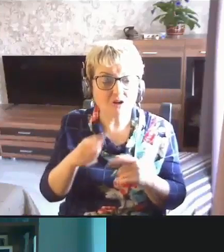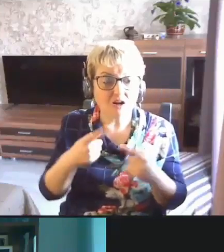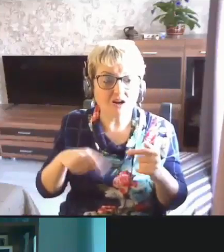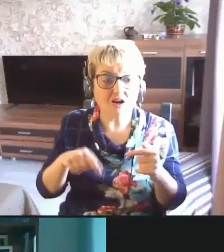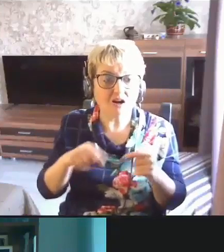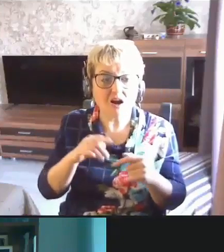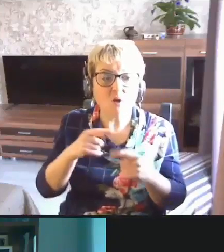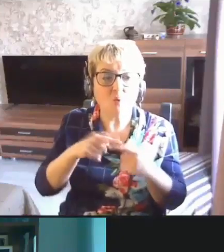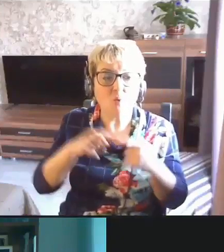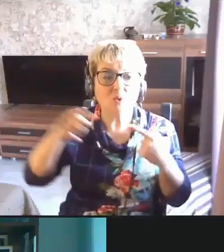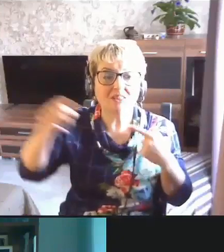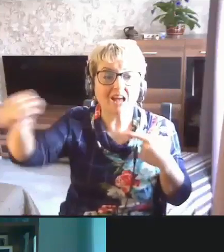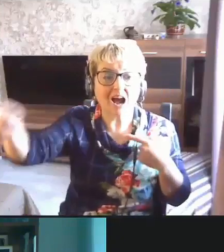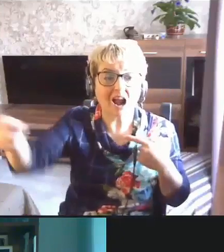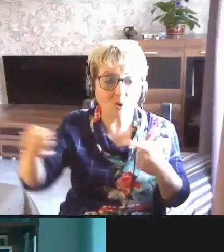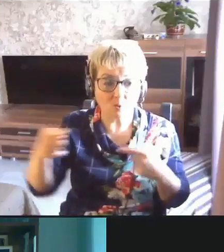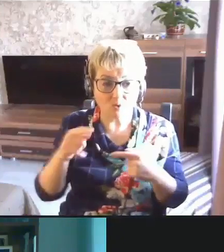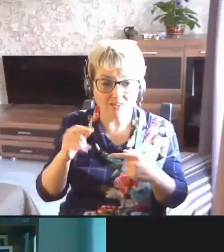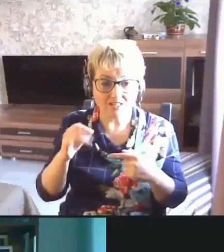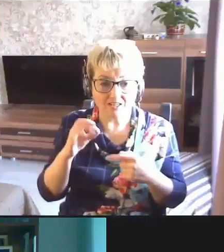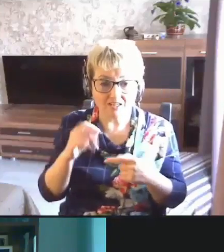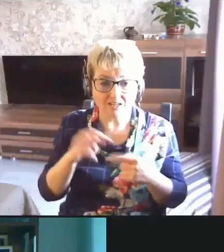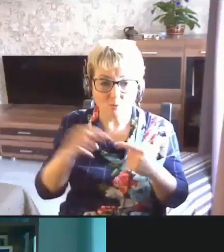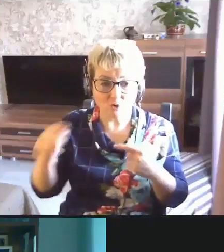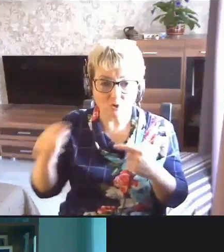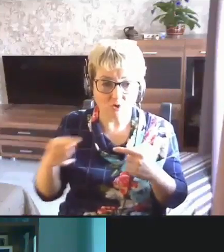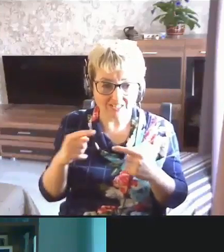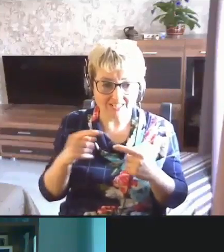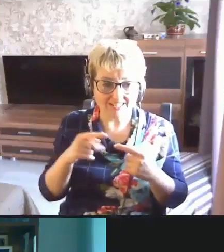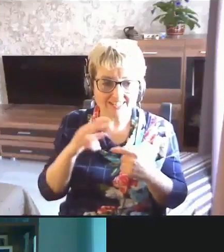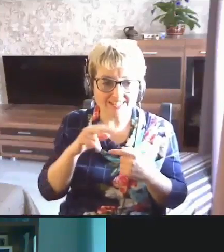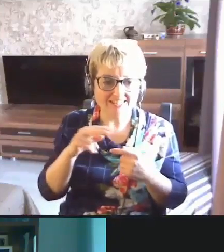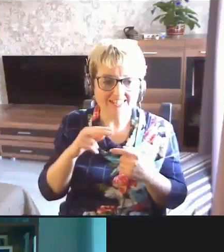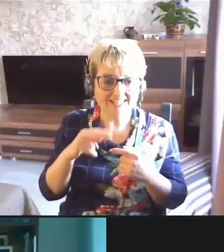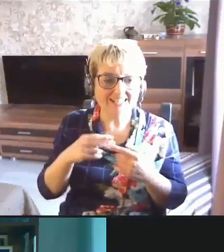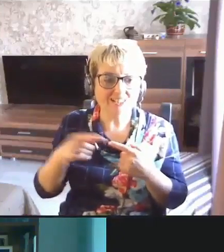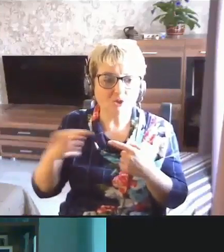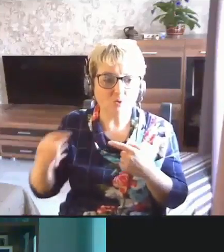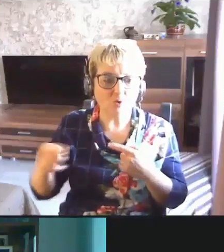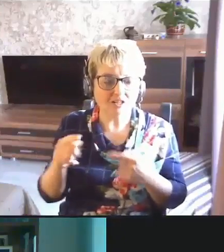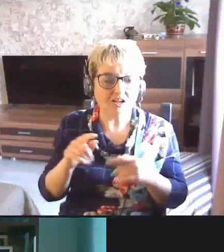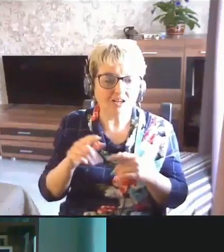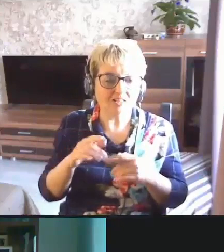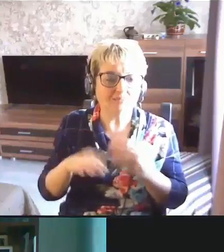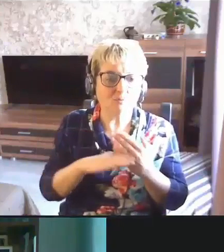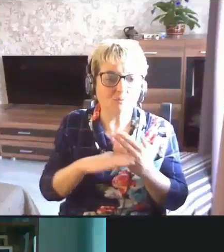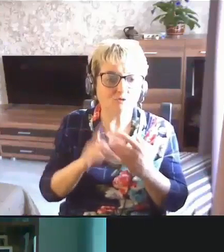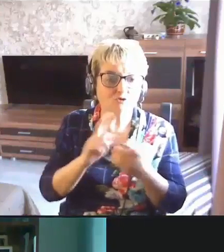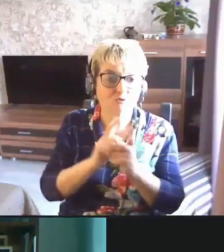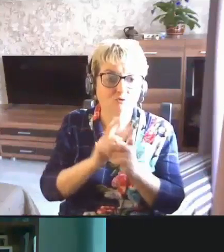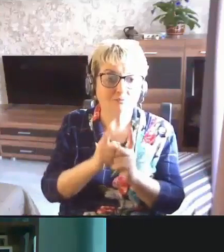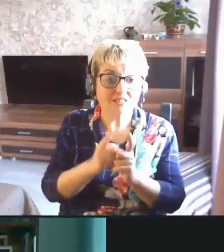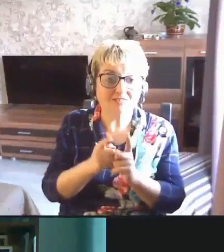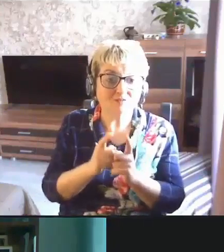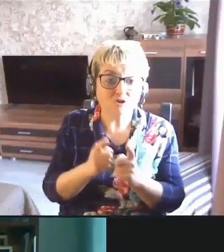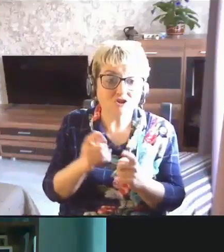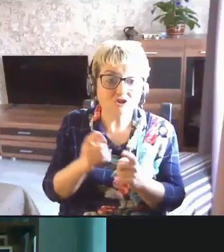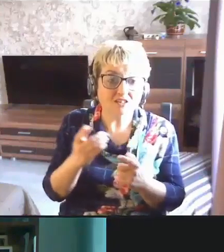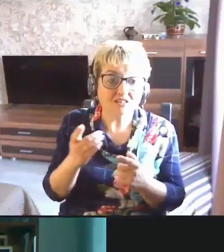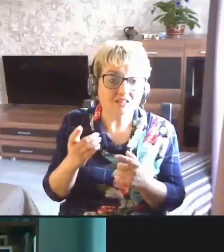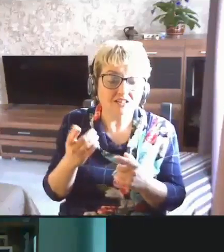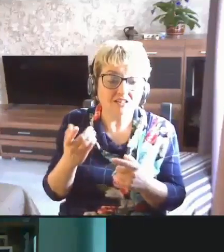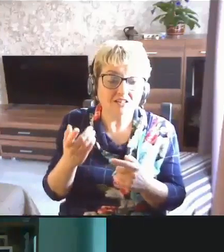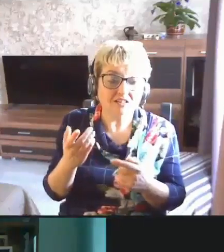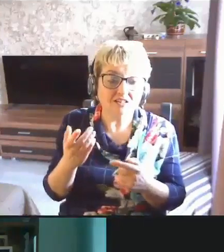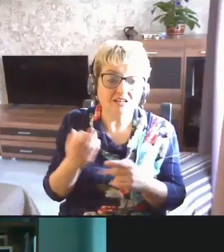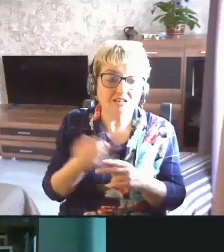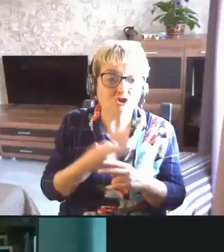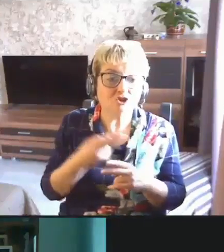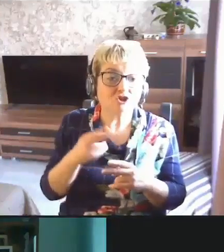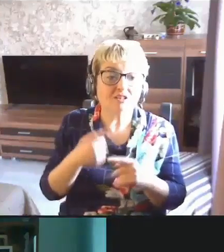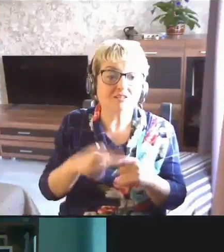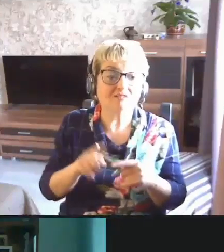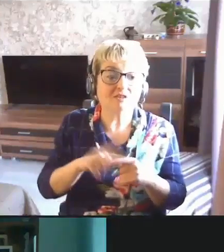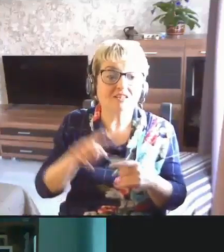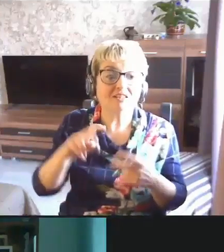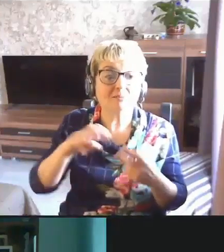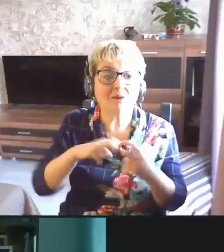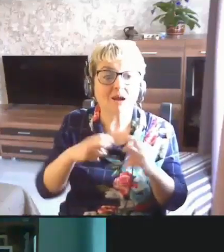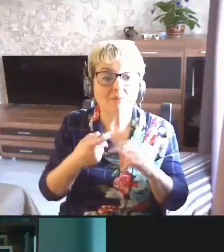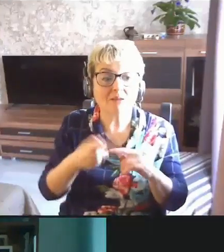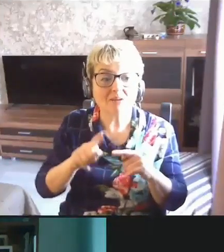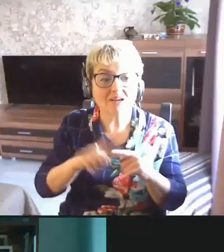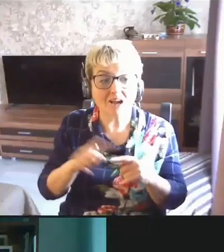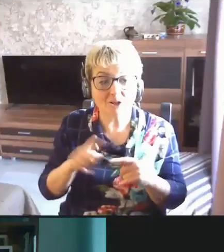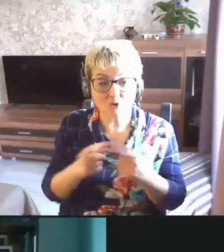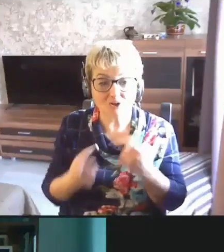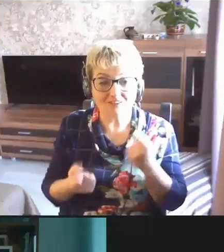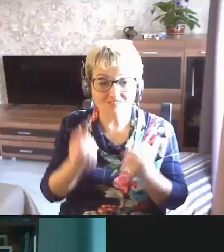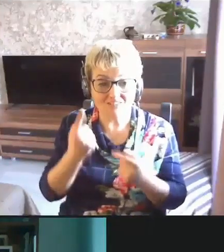организованно удаленное десинтонное образование подсердствием с помощью переводчика или так далее, и это проблема,